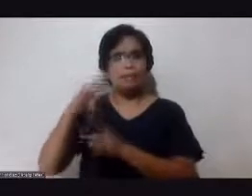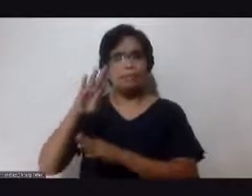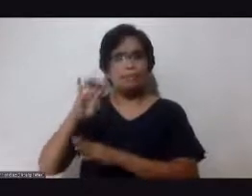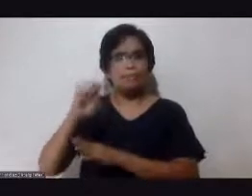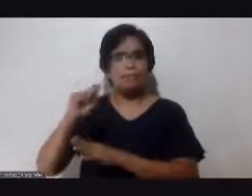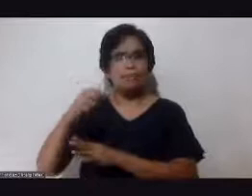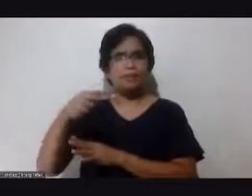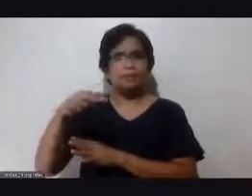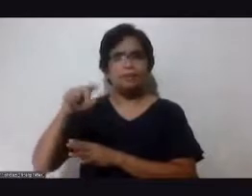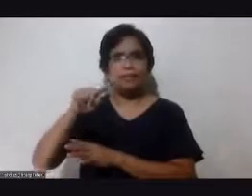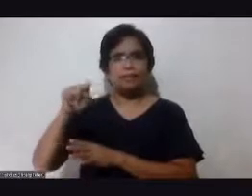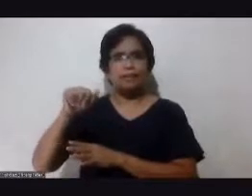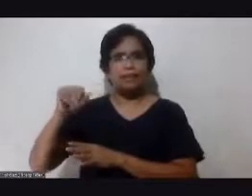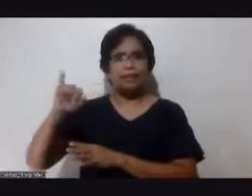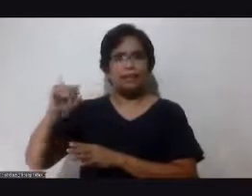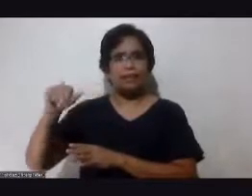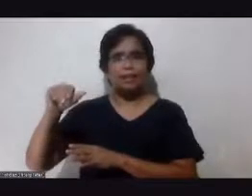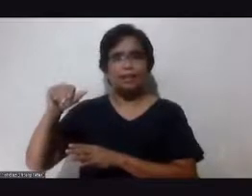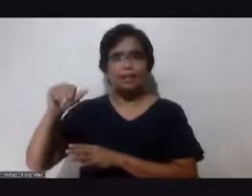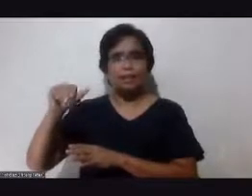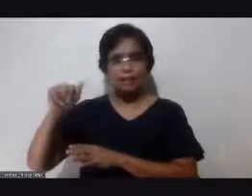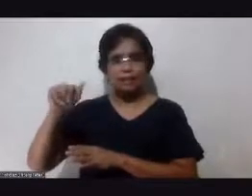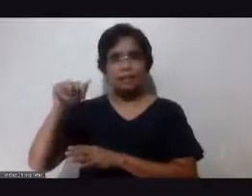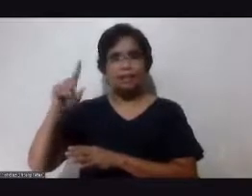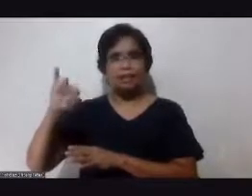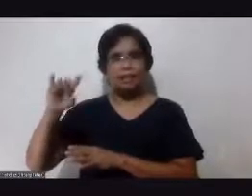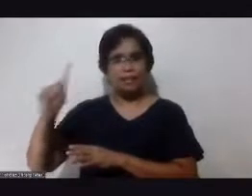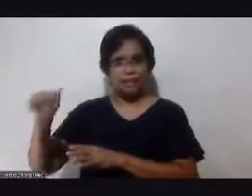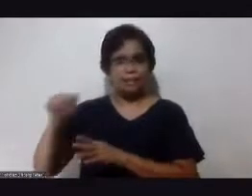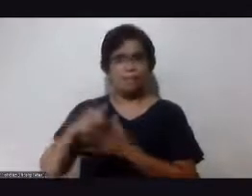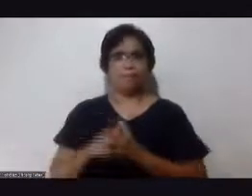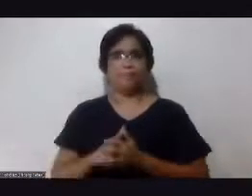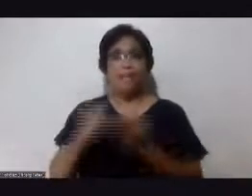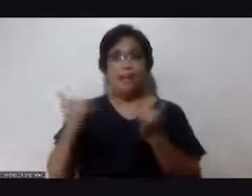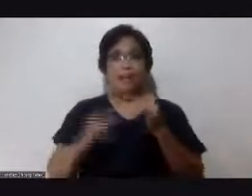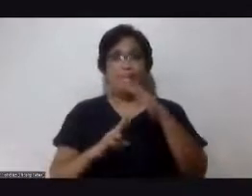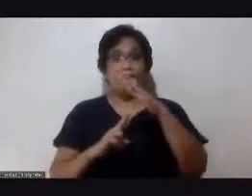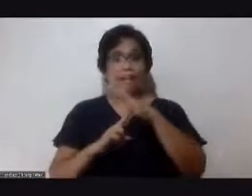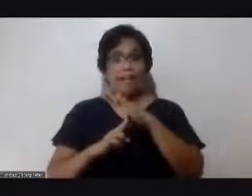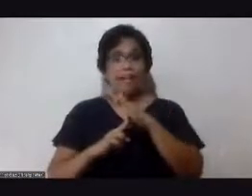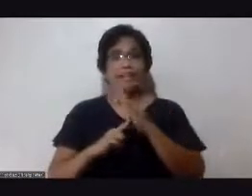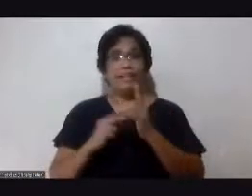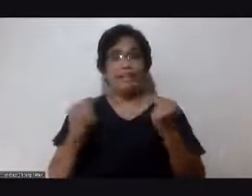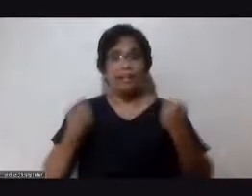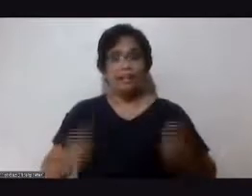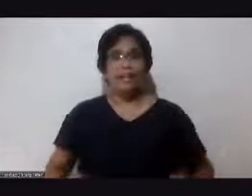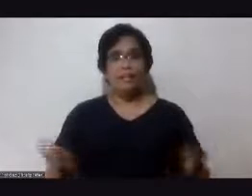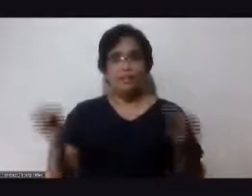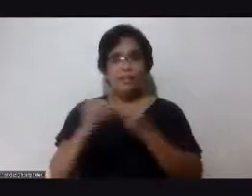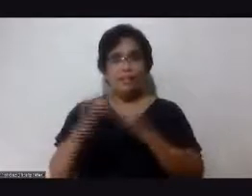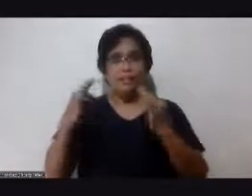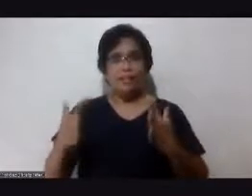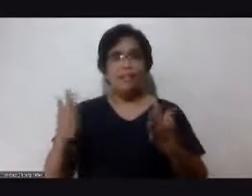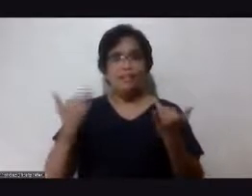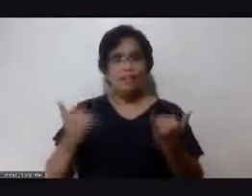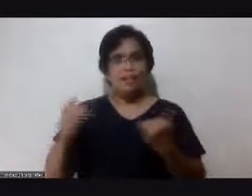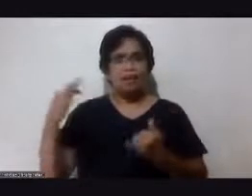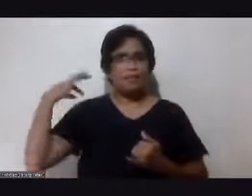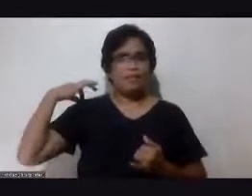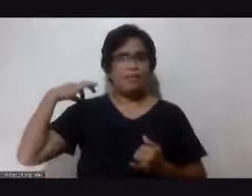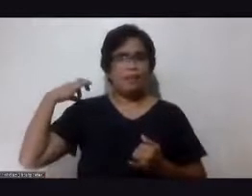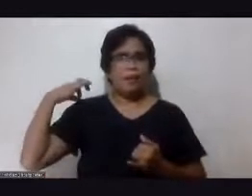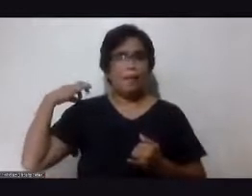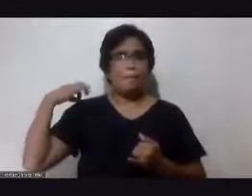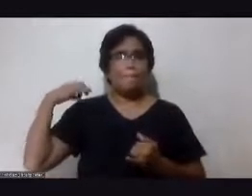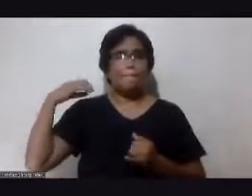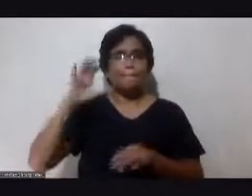siya po retired na city health officer siya ngayon ay nag-volunteer sa parish health clinic dyan